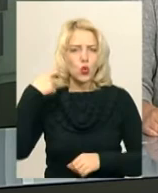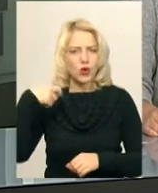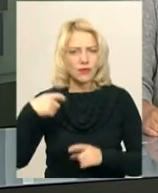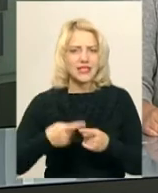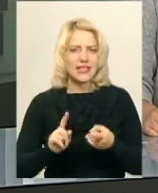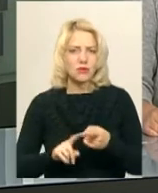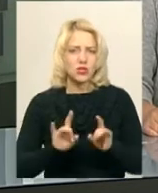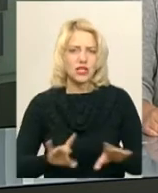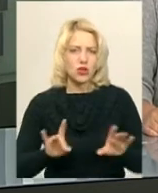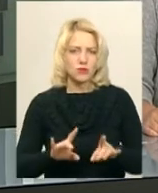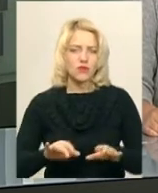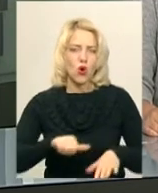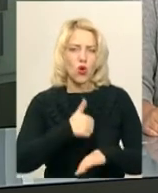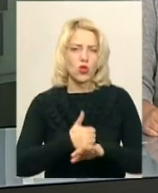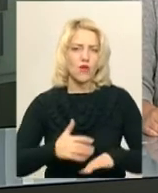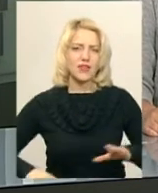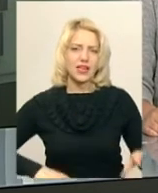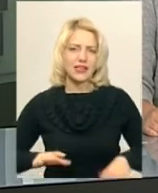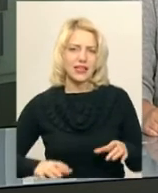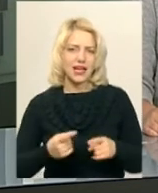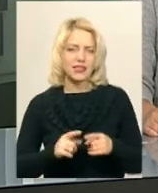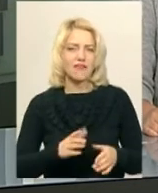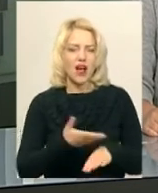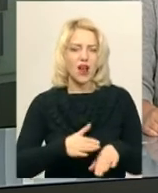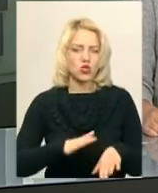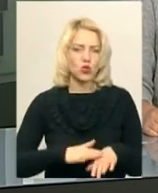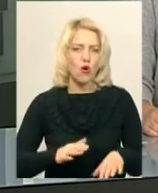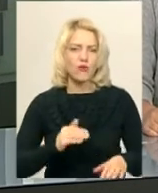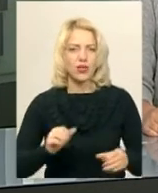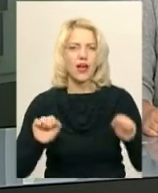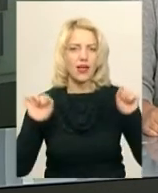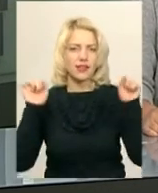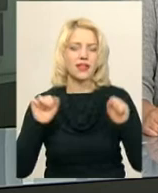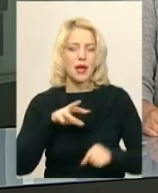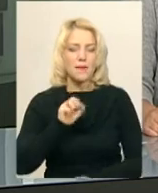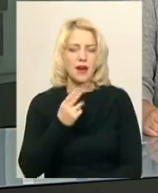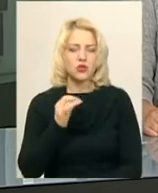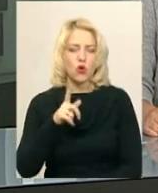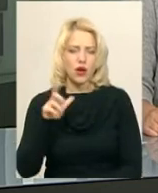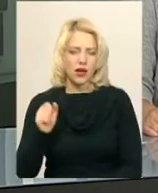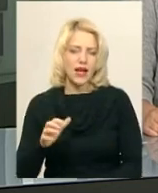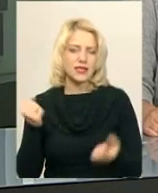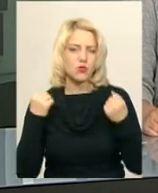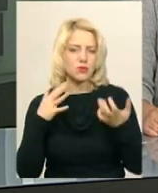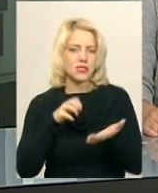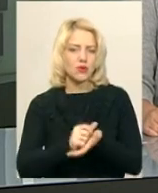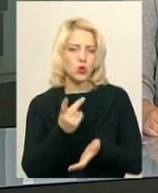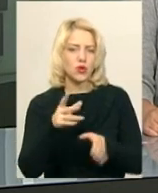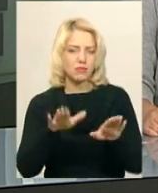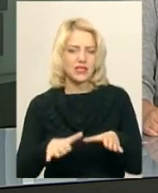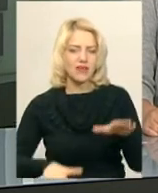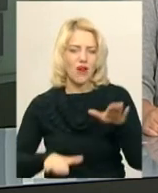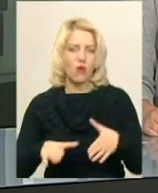розповів головний тренер національної збірної України з важкої атлетики Михайло Мацьоха. Спортсмен Андрій Чумак посів друге місце у ваговій